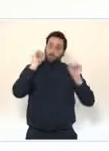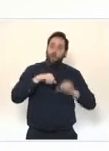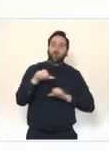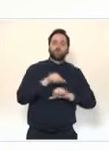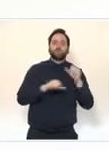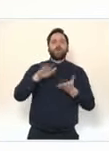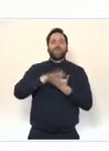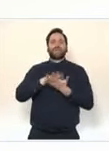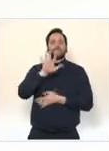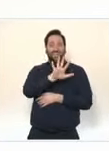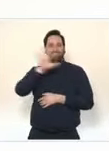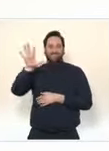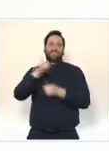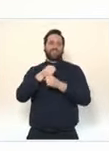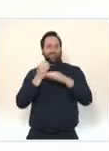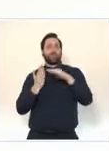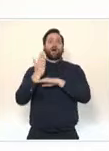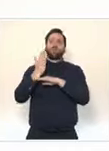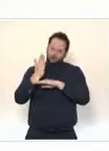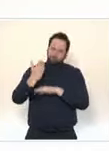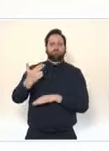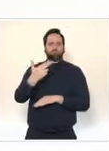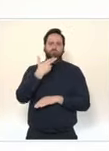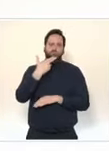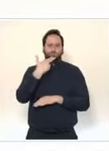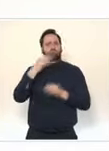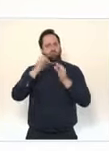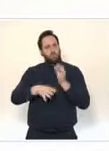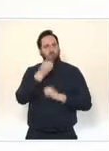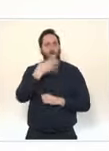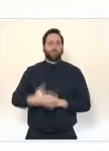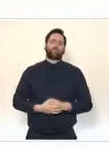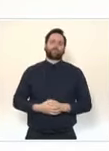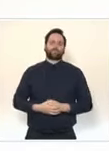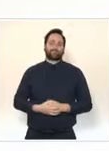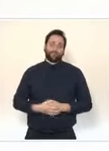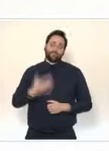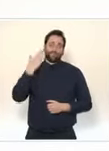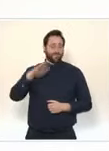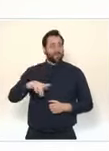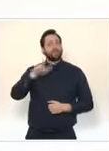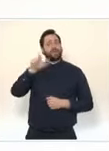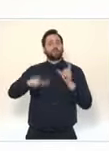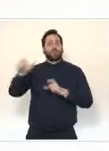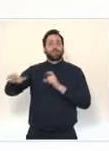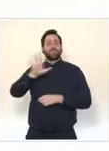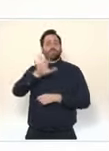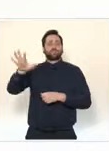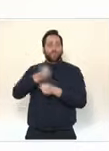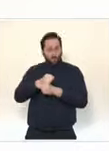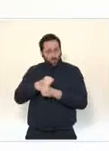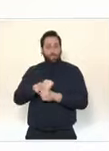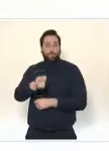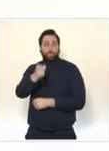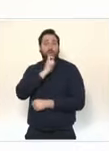que nous comptons encore 11 millions de personnes de plus de 55 ans qui n'ont pas encore été vaccinées.